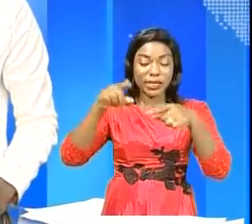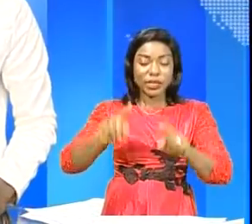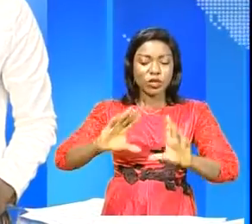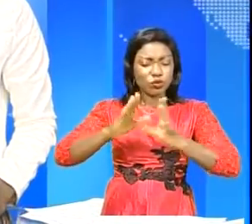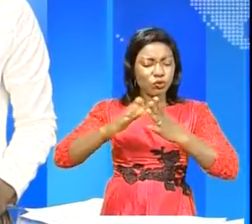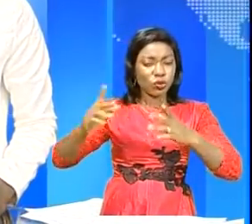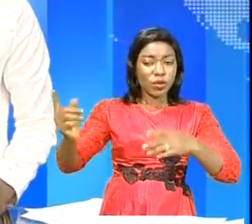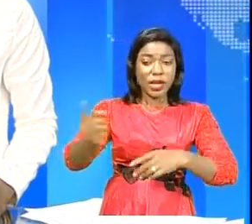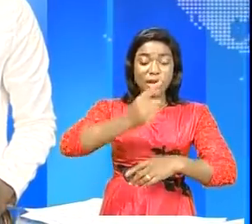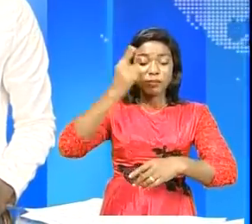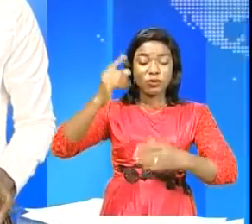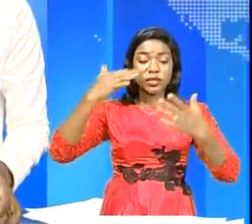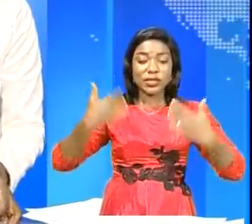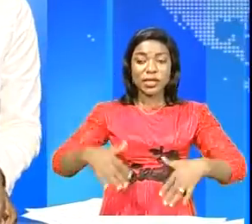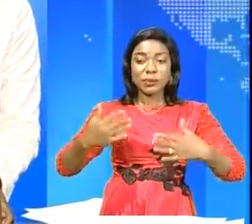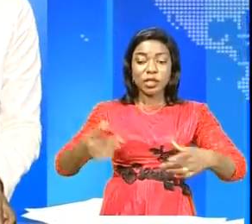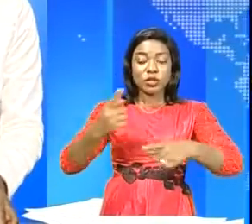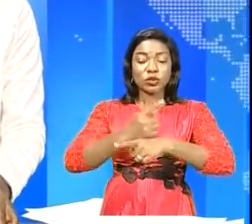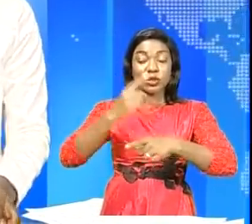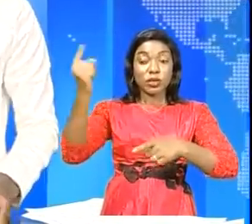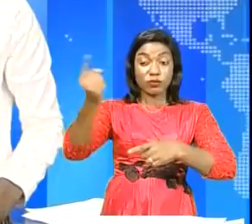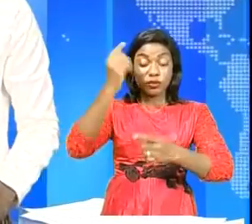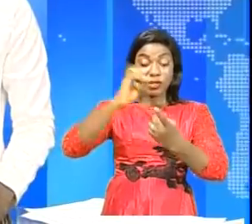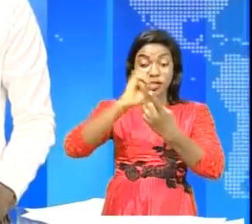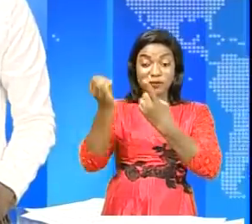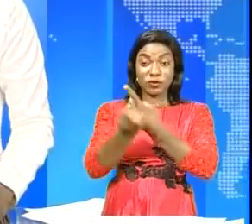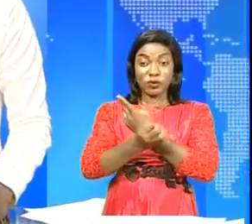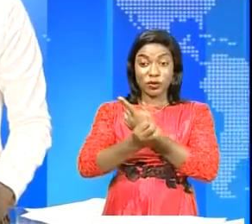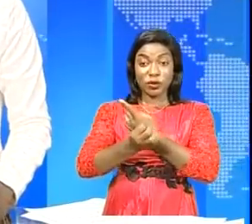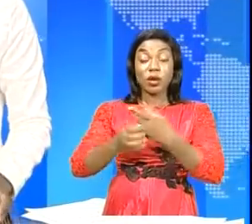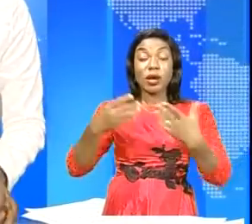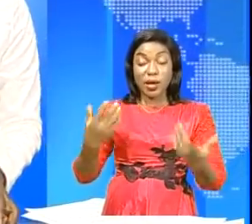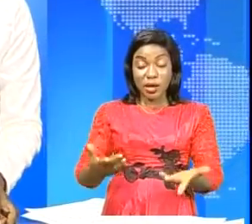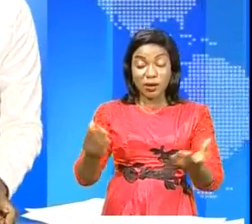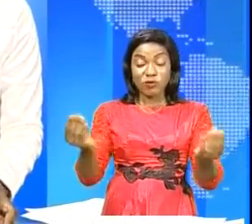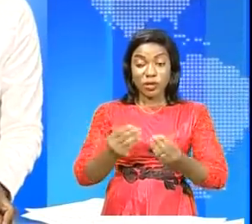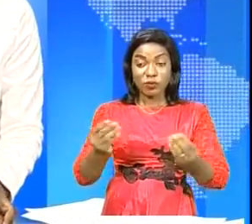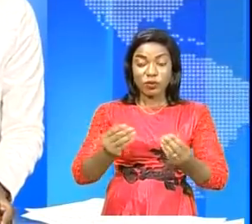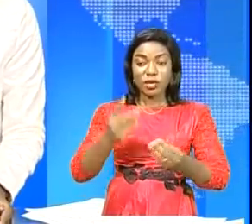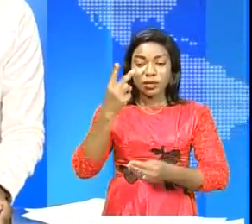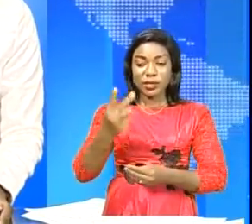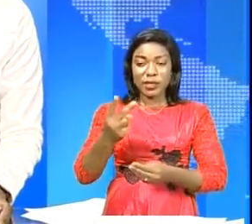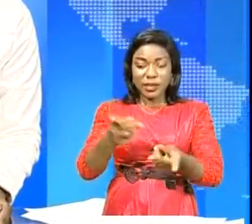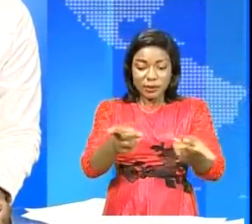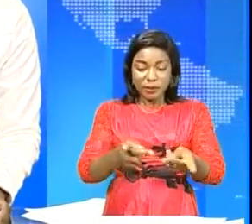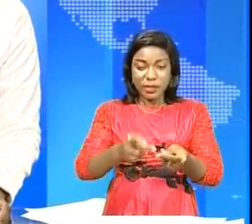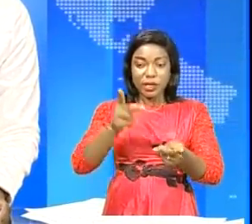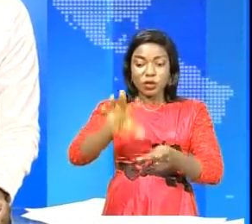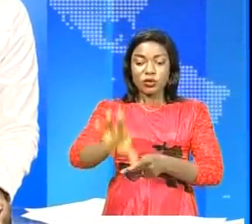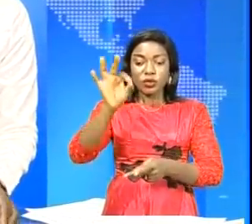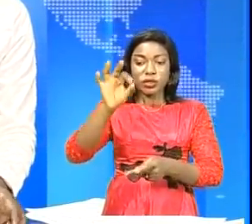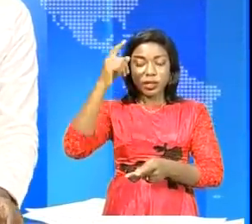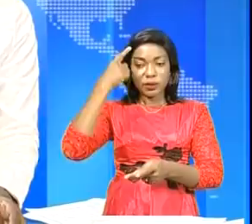célèbre la journée mondiale de l'environnement. A cette occasion, deux sites ont été choisis pour commémorer cette journée.